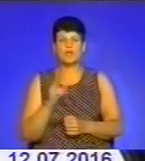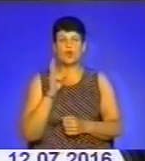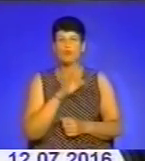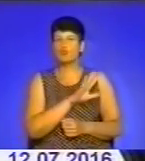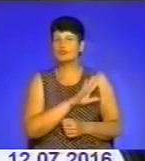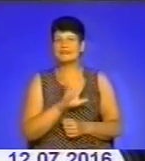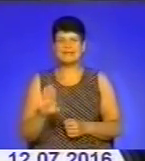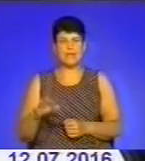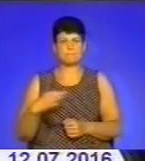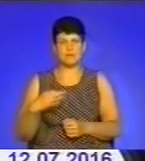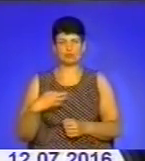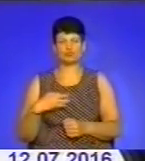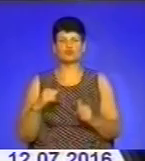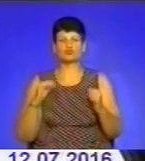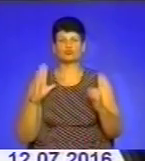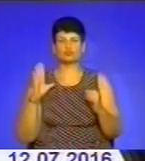мир і спокій.